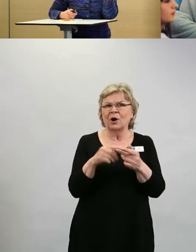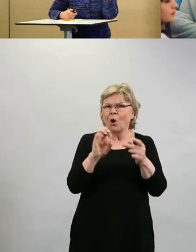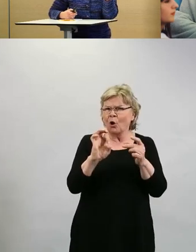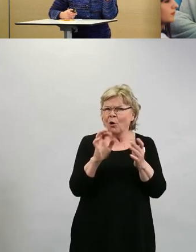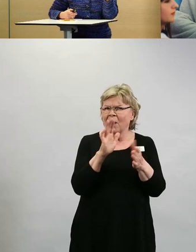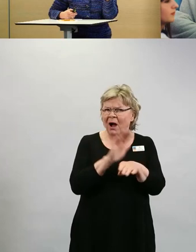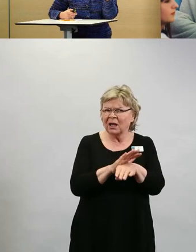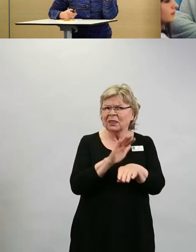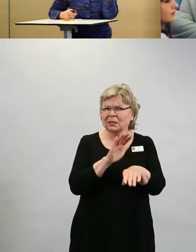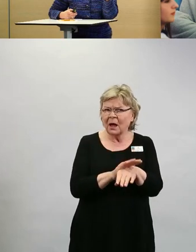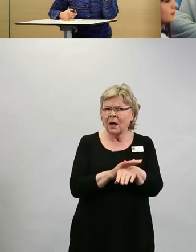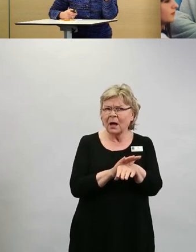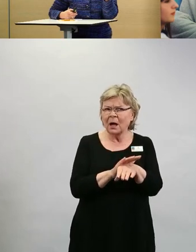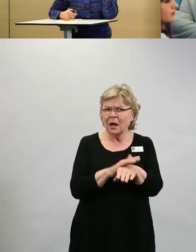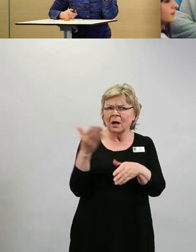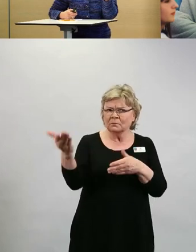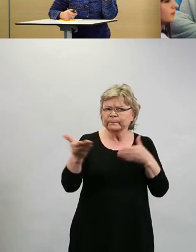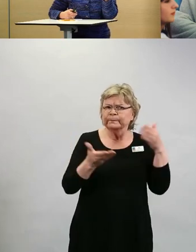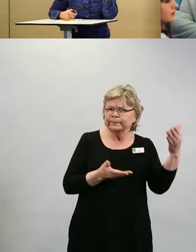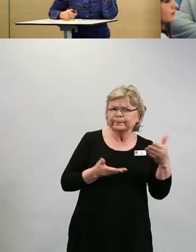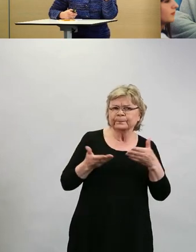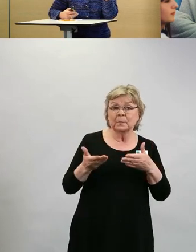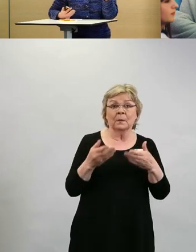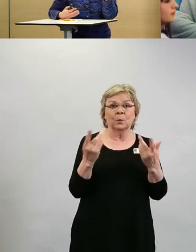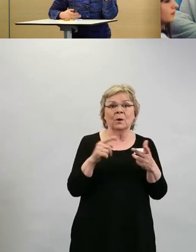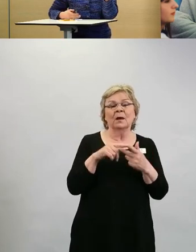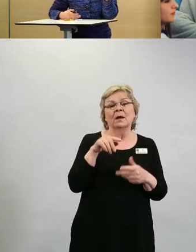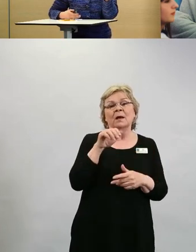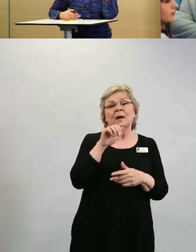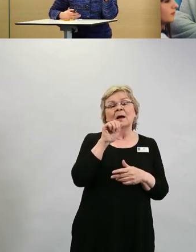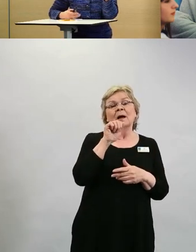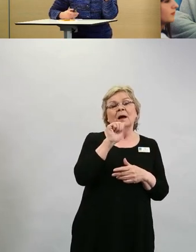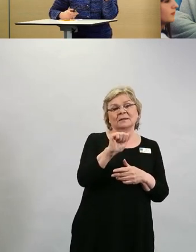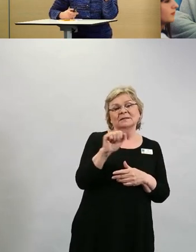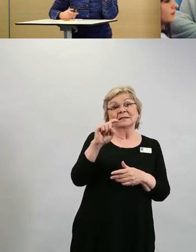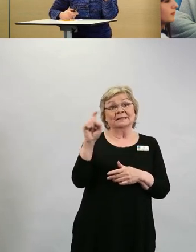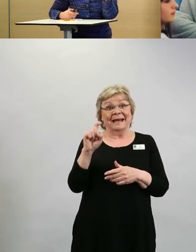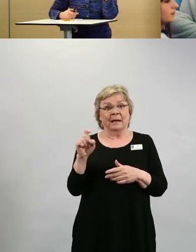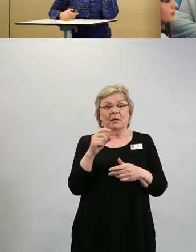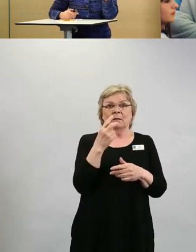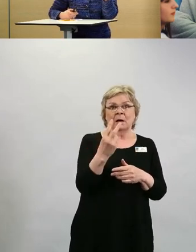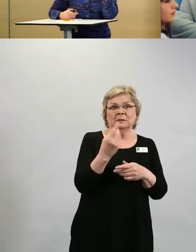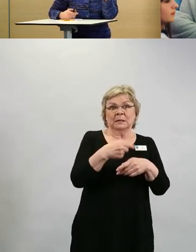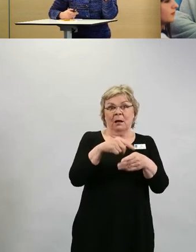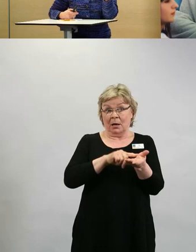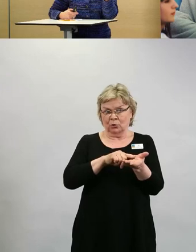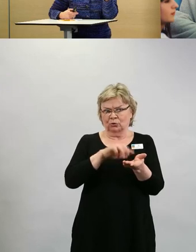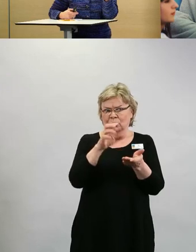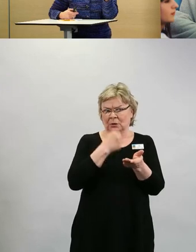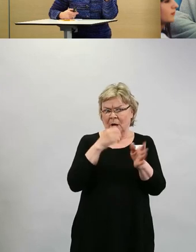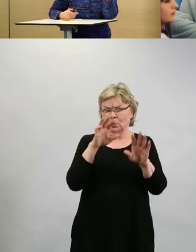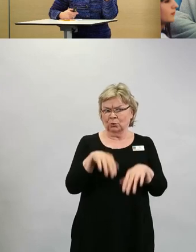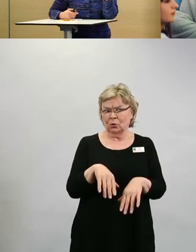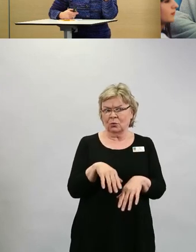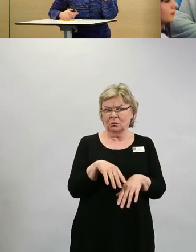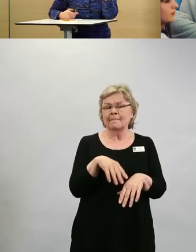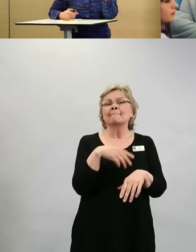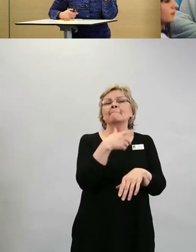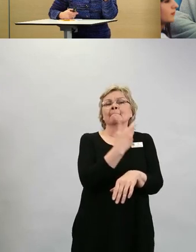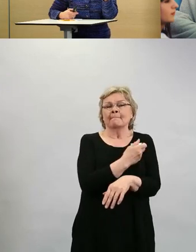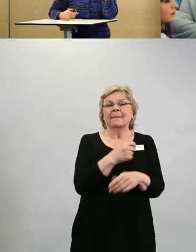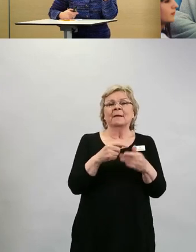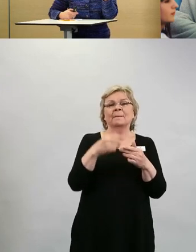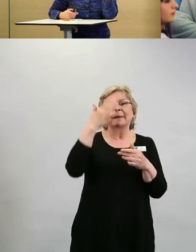Kun on saanut kaksi annosta Astraa, niin tiedämme tällä hetkellä Iso